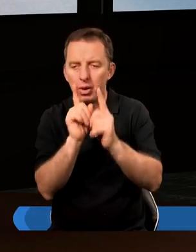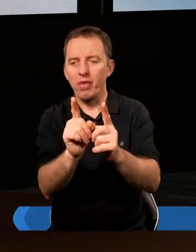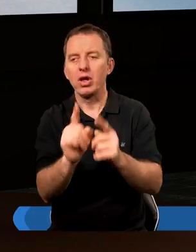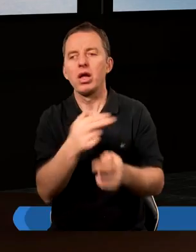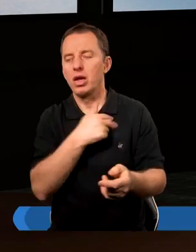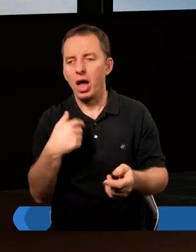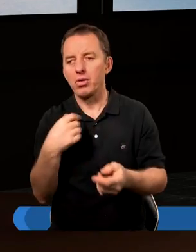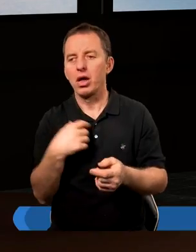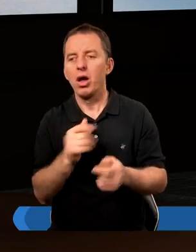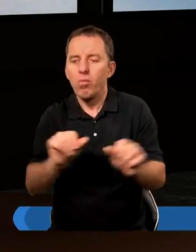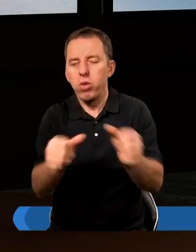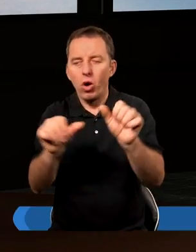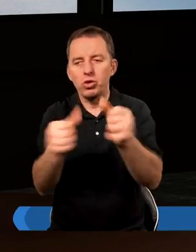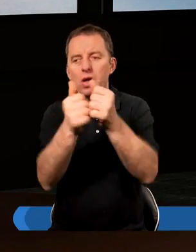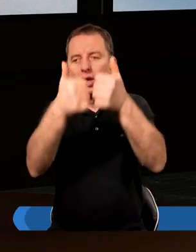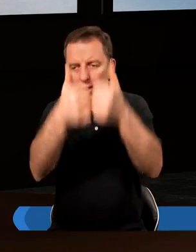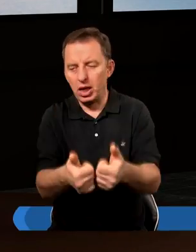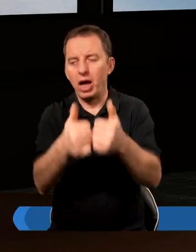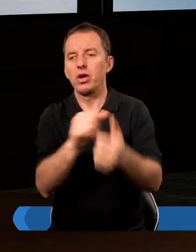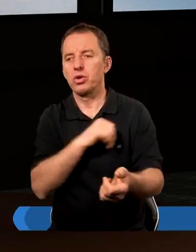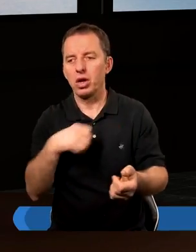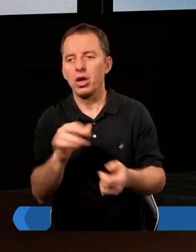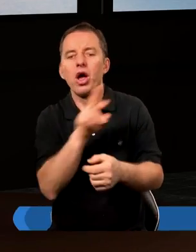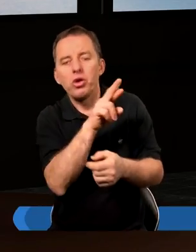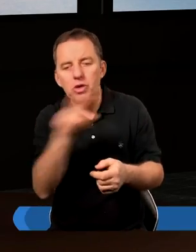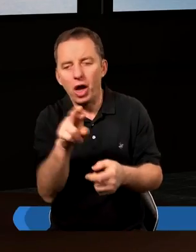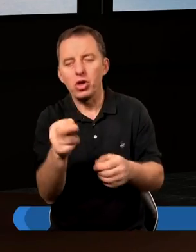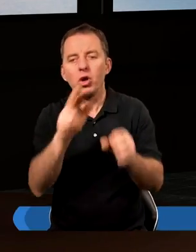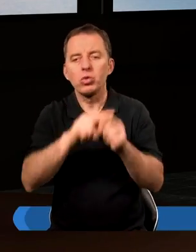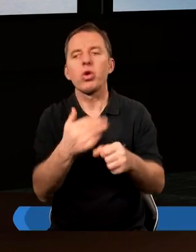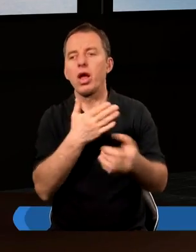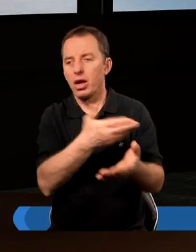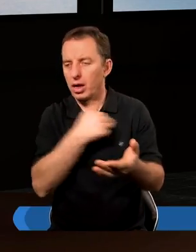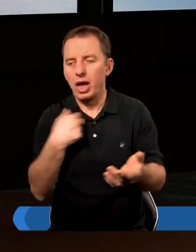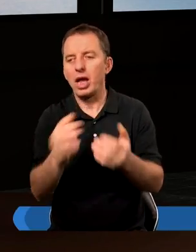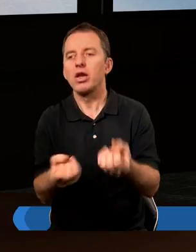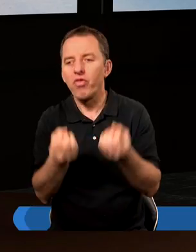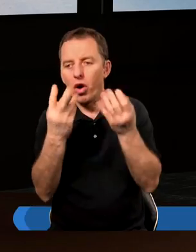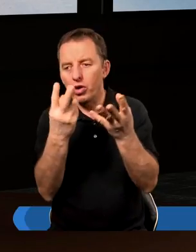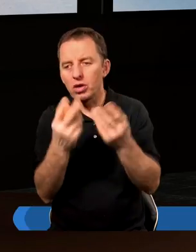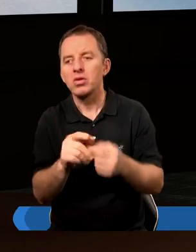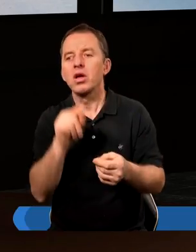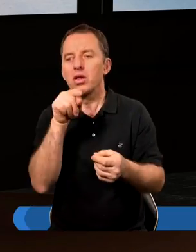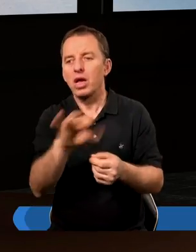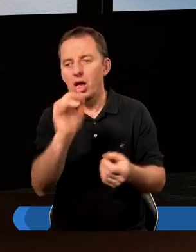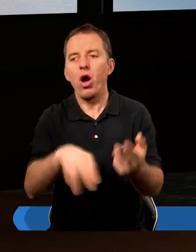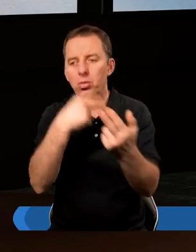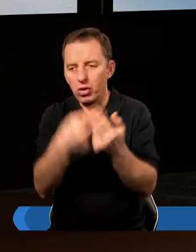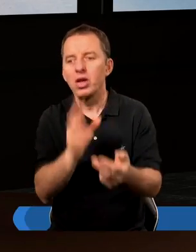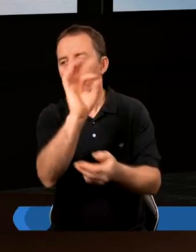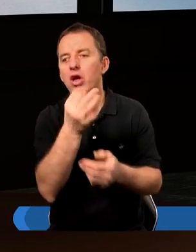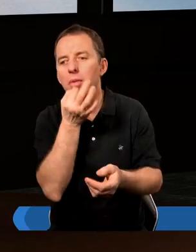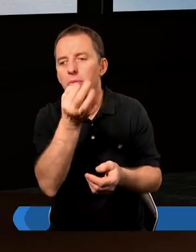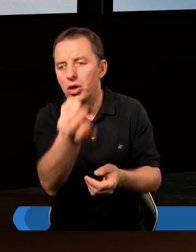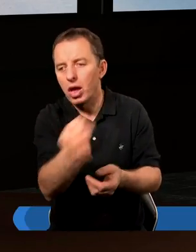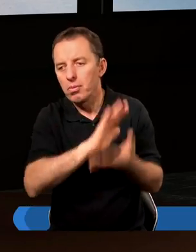naprawdę naszym bożkiem stają się te rzeczy, które Bóg dla nas stworzył, to wtedy, odpowiadając już